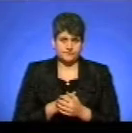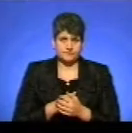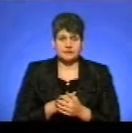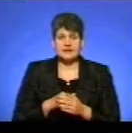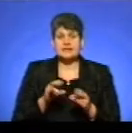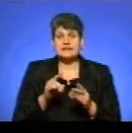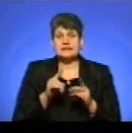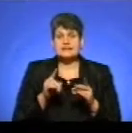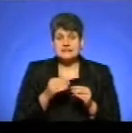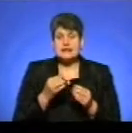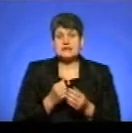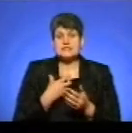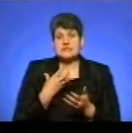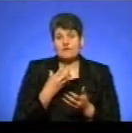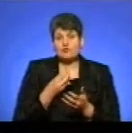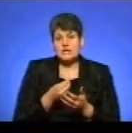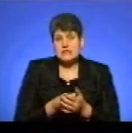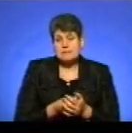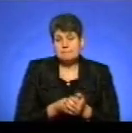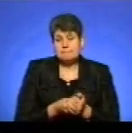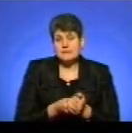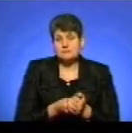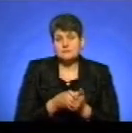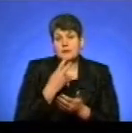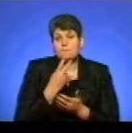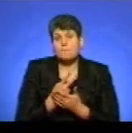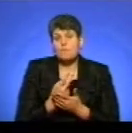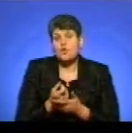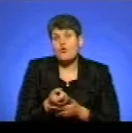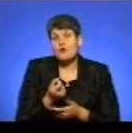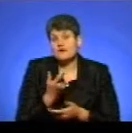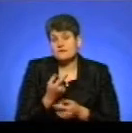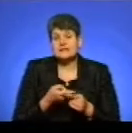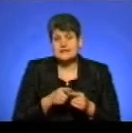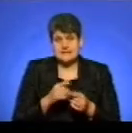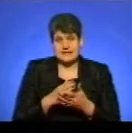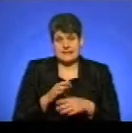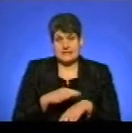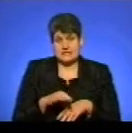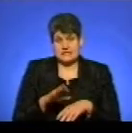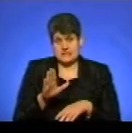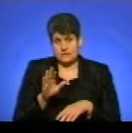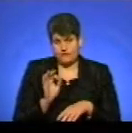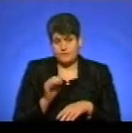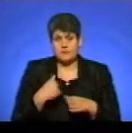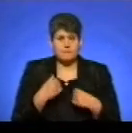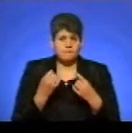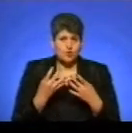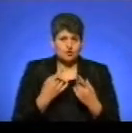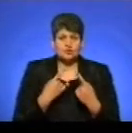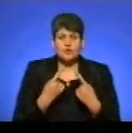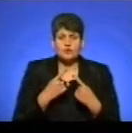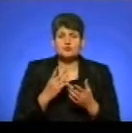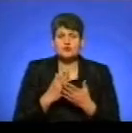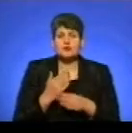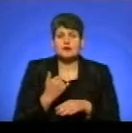За своїми проявами це є насильство. Ми просто говоримо, що є в